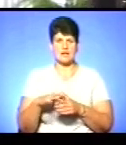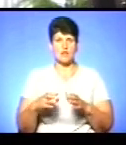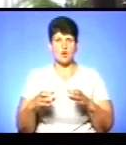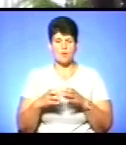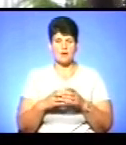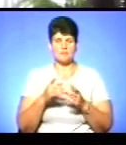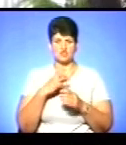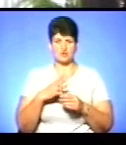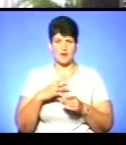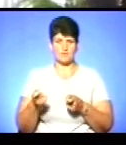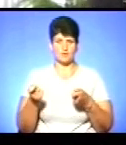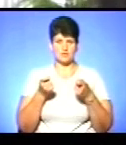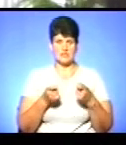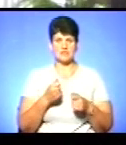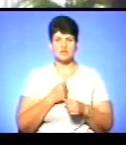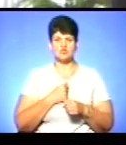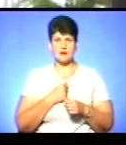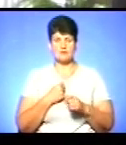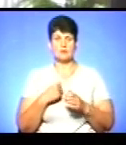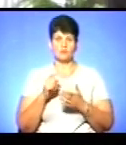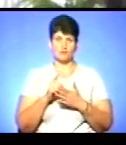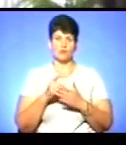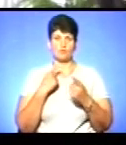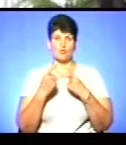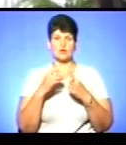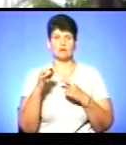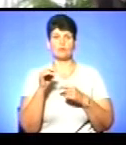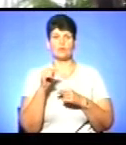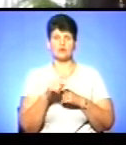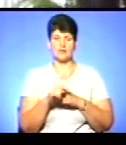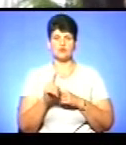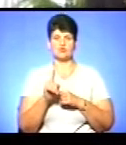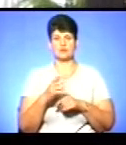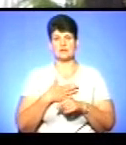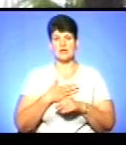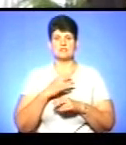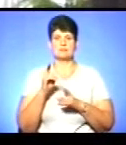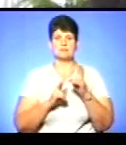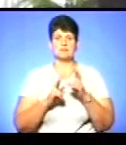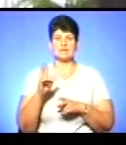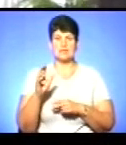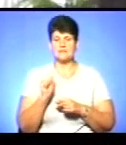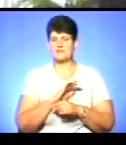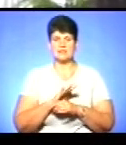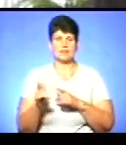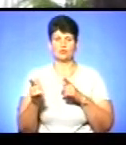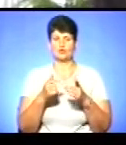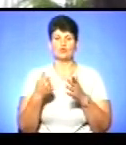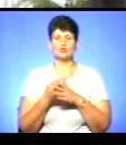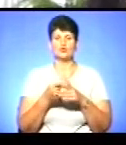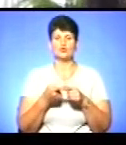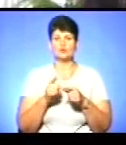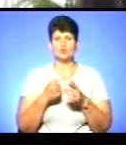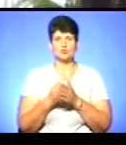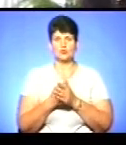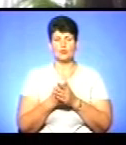чекаємо доставки. На жаль, ми мусимо говорити і про те, що наші підприємства не готові до такої кількості